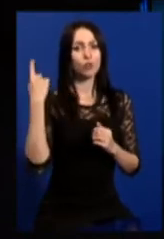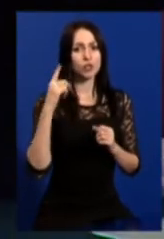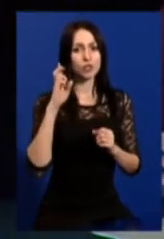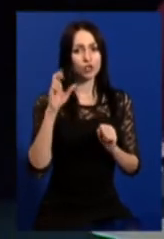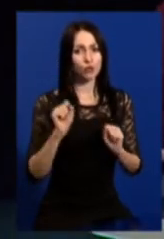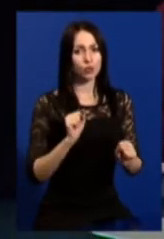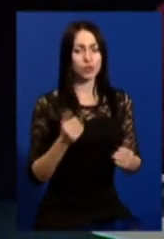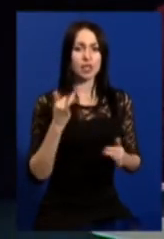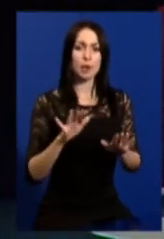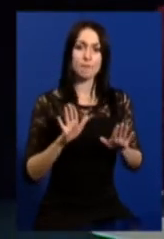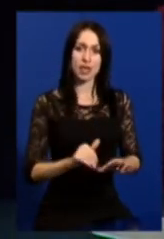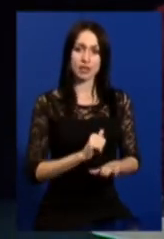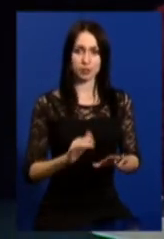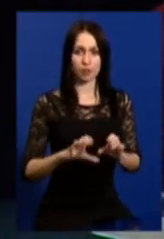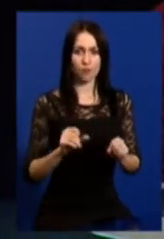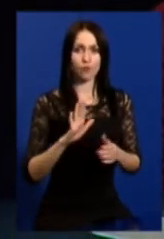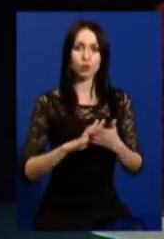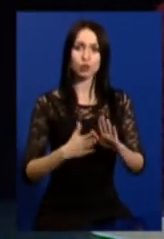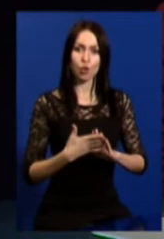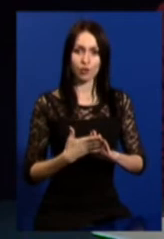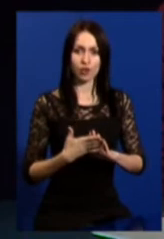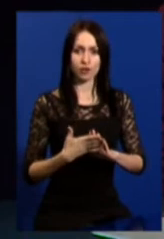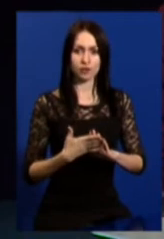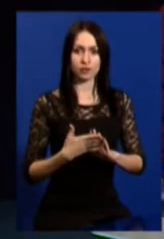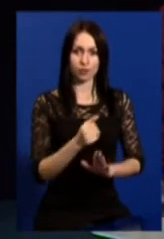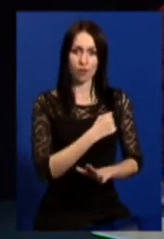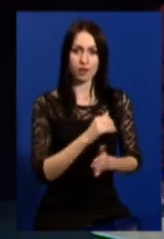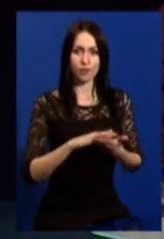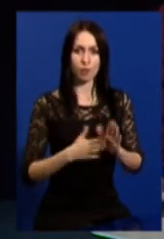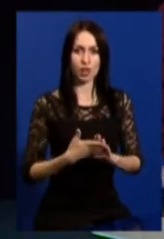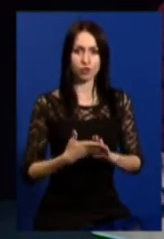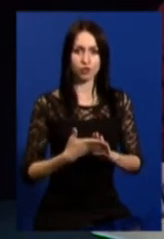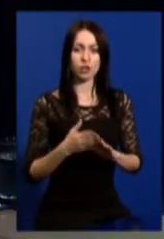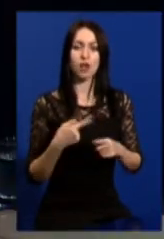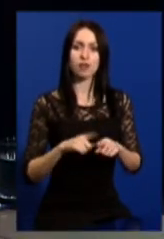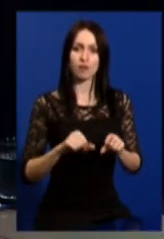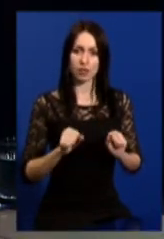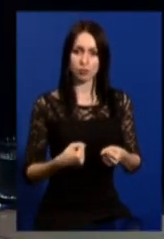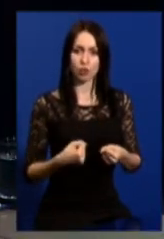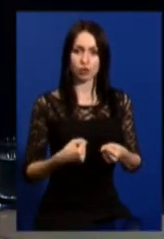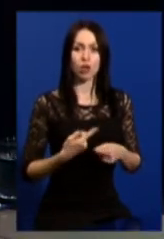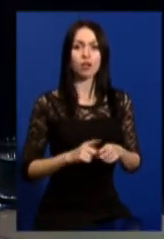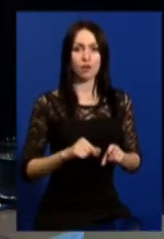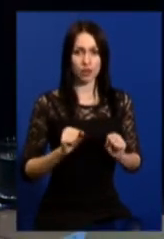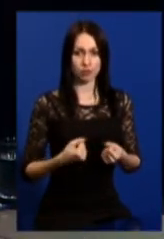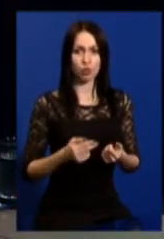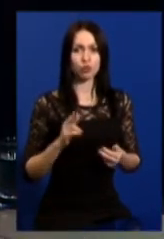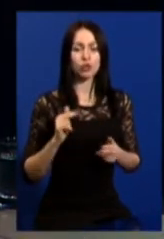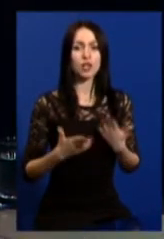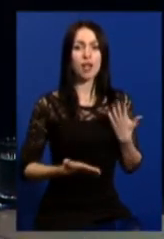адміністрацією і містевим самоврядуванням в умовах воєнного стану? Це можливо. Це можливо,